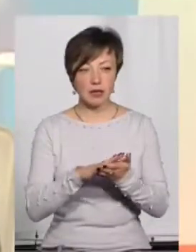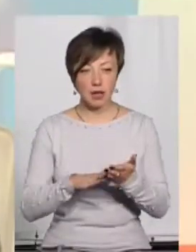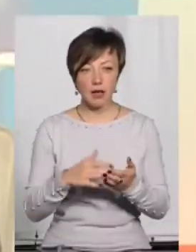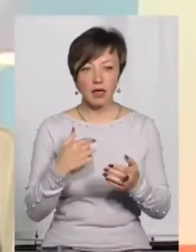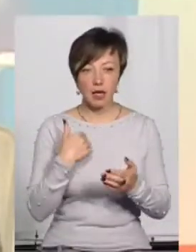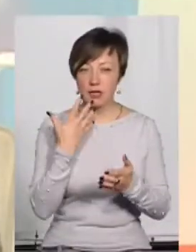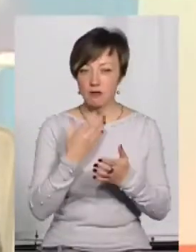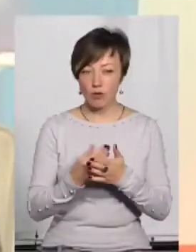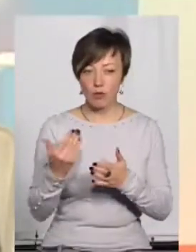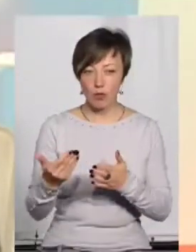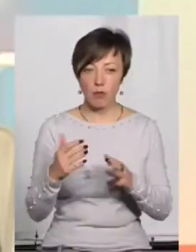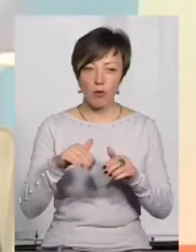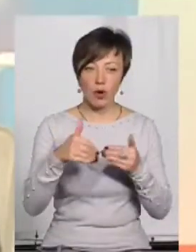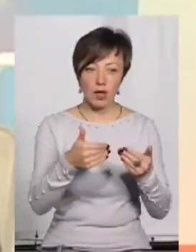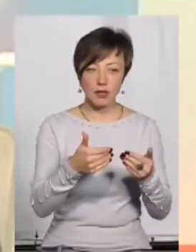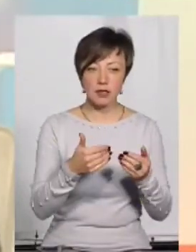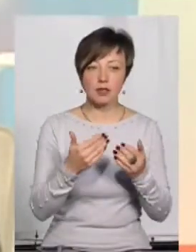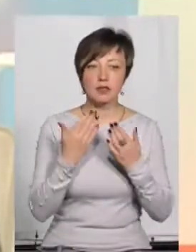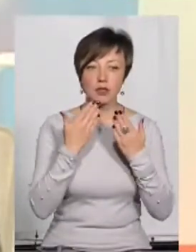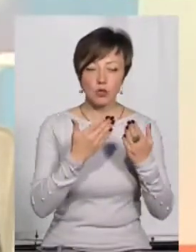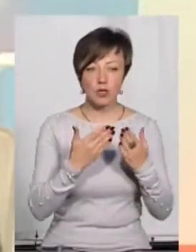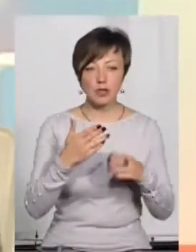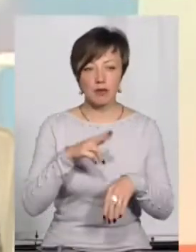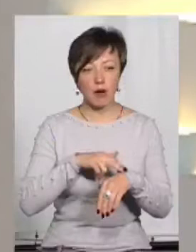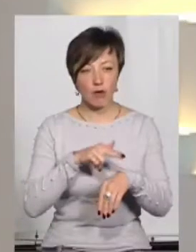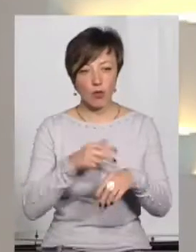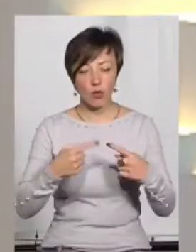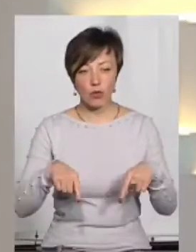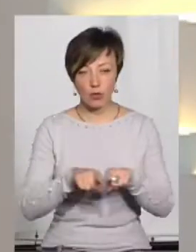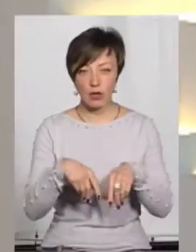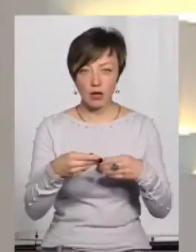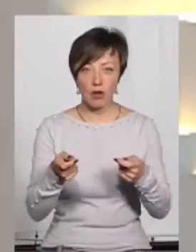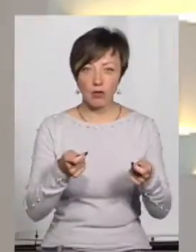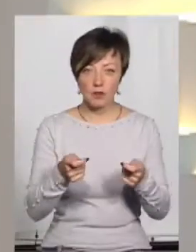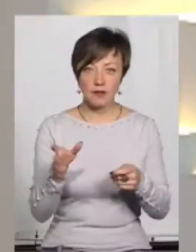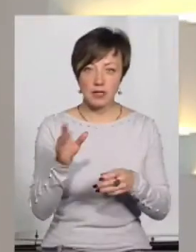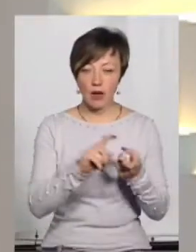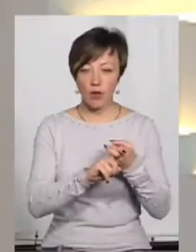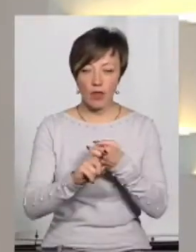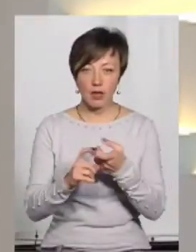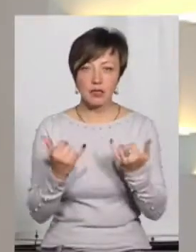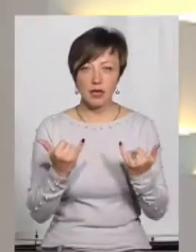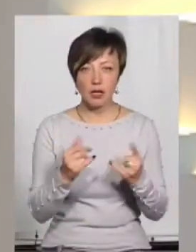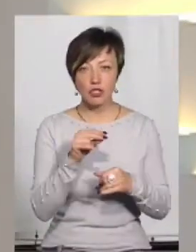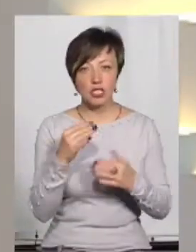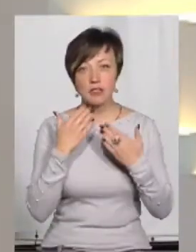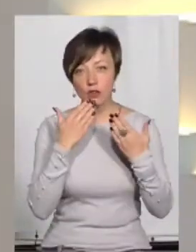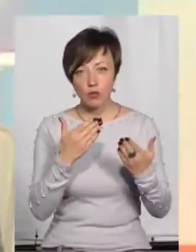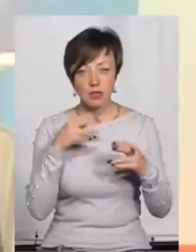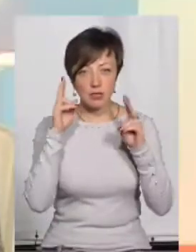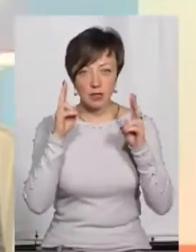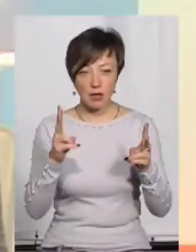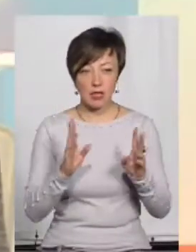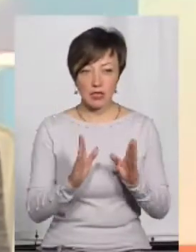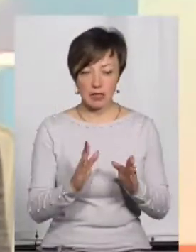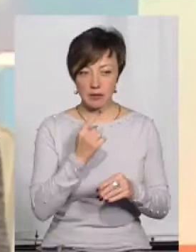Тобто я зі свого боку порадила їм звернутися в правоохоронні органи, надала всі координати, контакти. Ну, наразі, чи вони звернуться, тому що